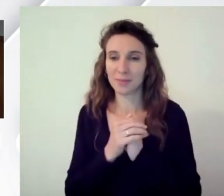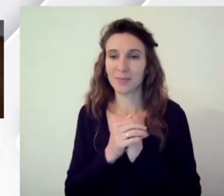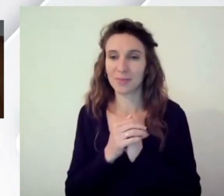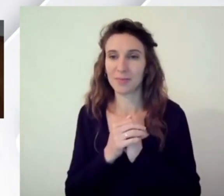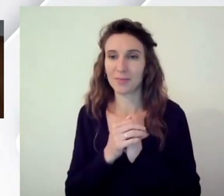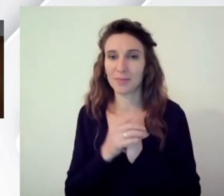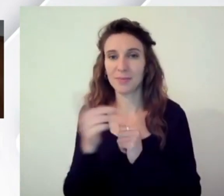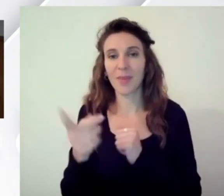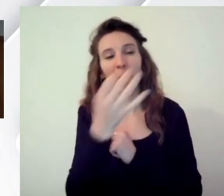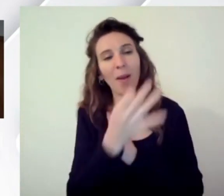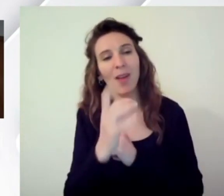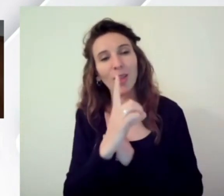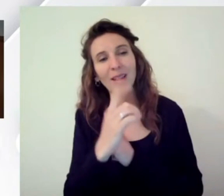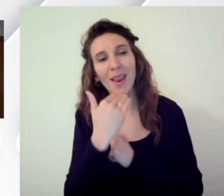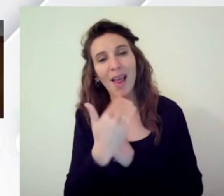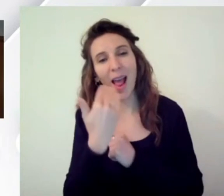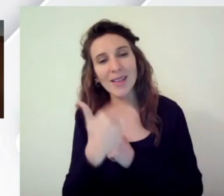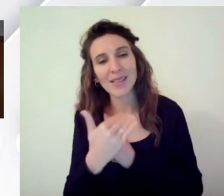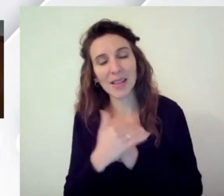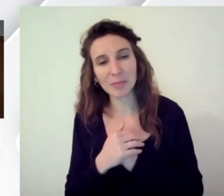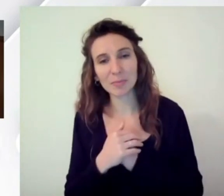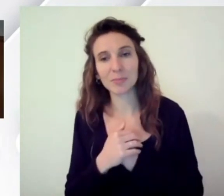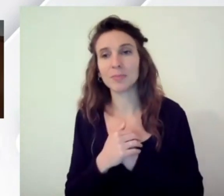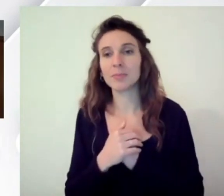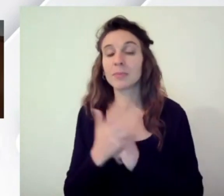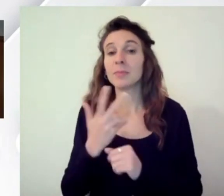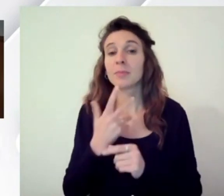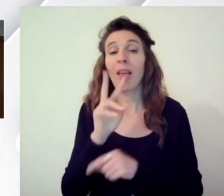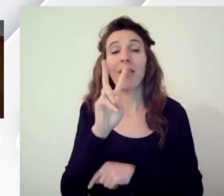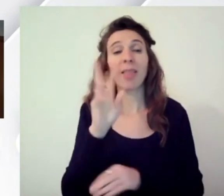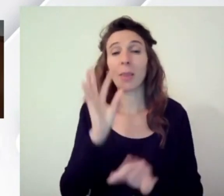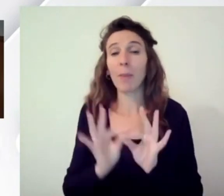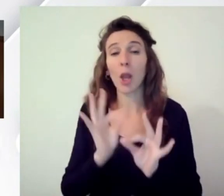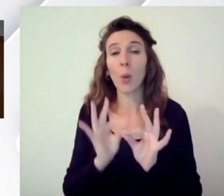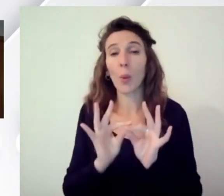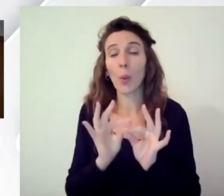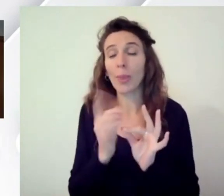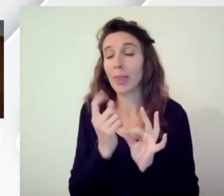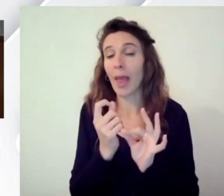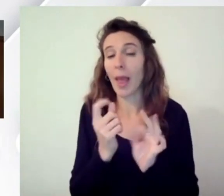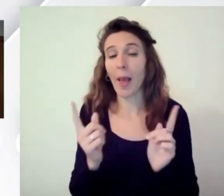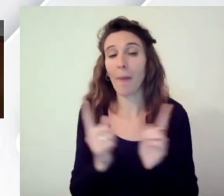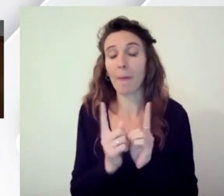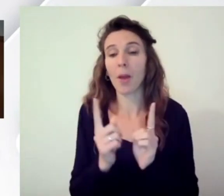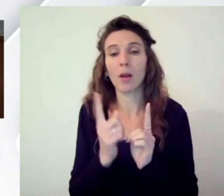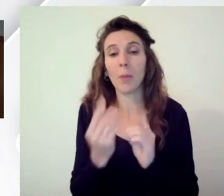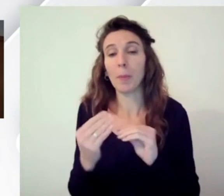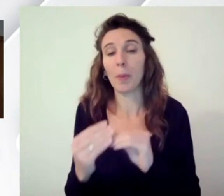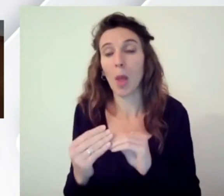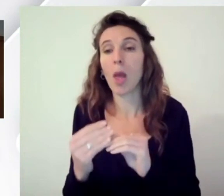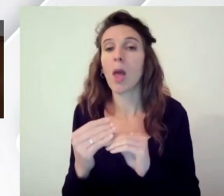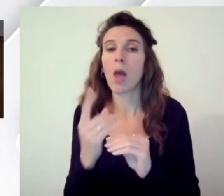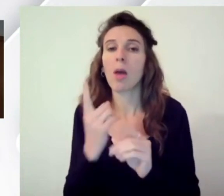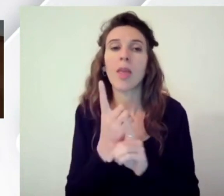perfetto grazie mille Daniele abbiamo circa 20 minuti poco più quindi dobbiamo stringere un po' secondo giro di